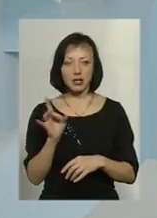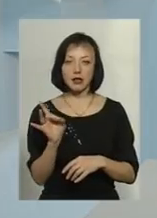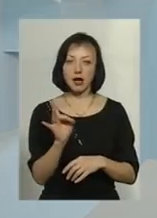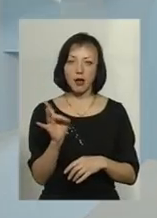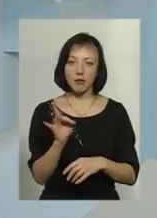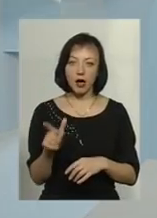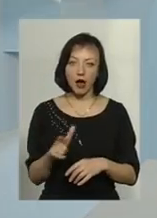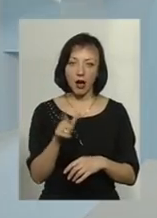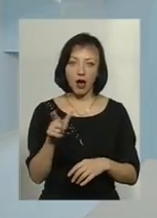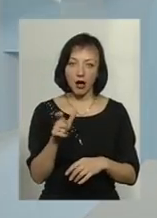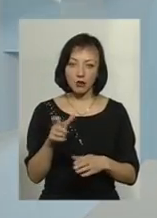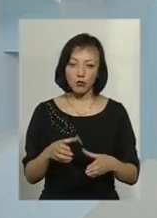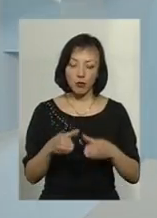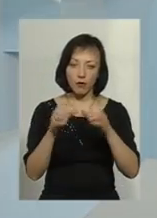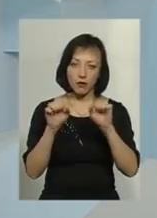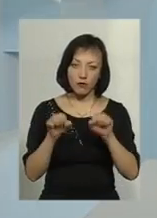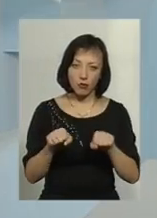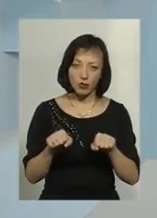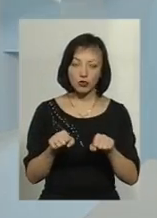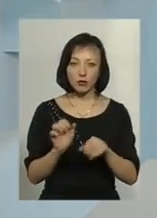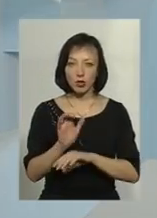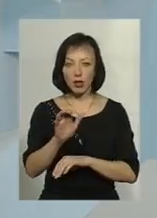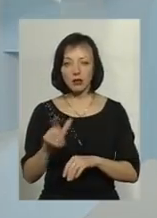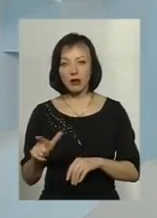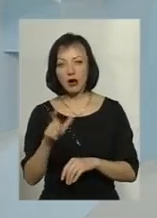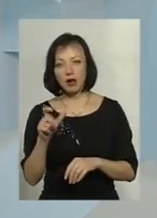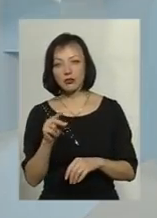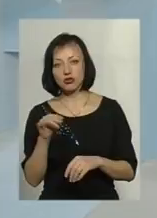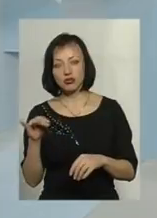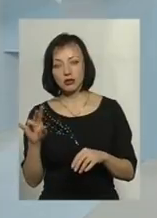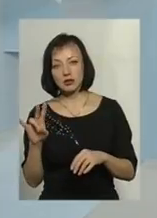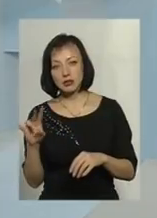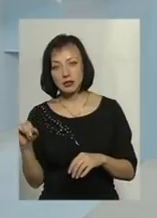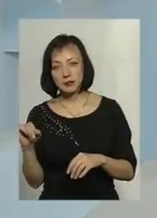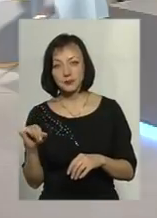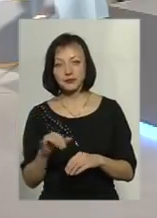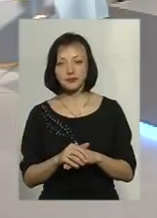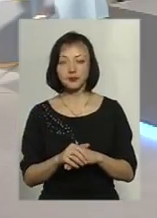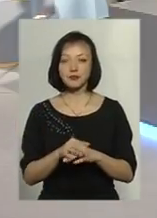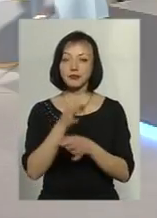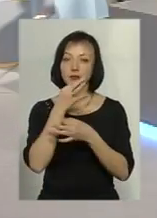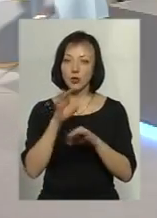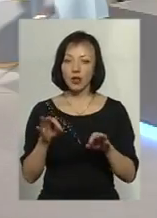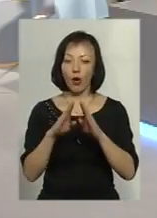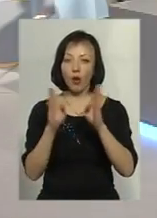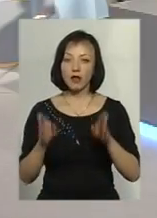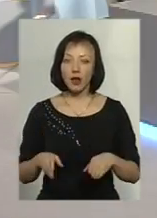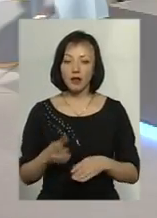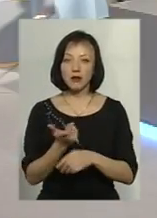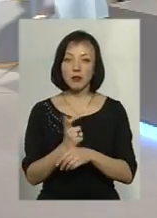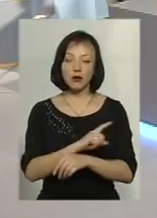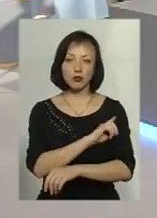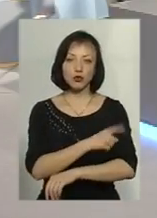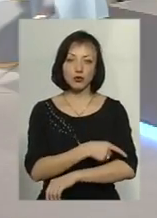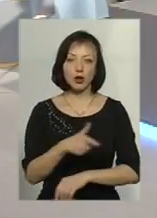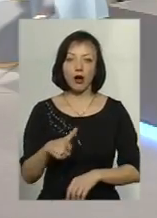газопроводів, чи вони можуть подати туди газ в необхідній кількості, адже будь-який котелин набагато потужніший